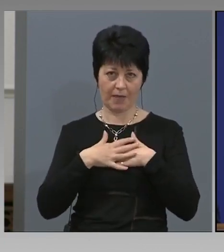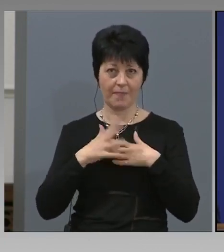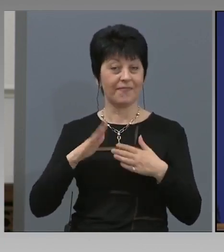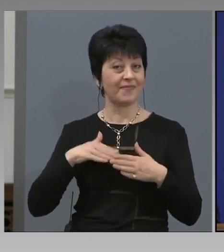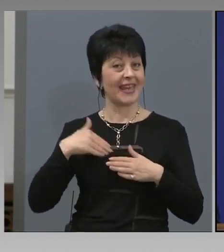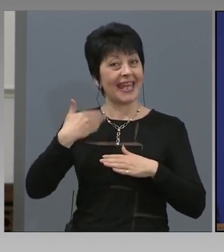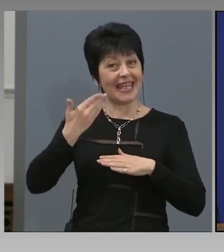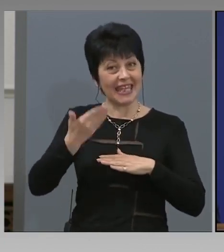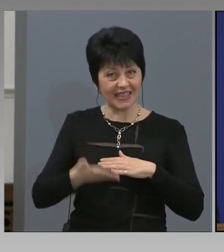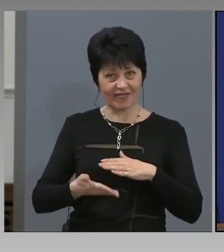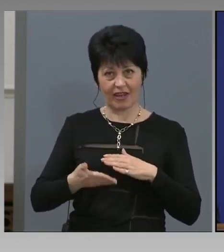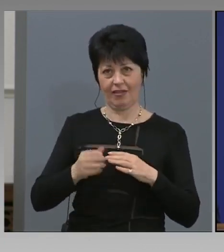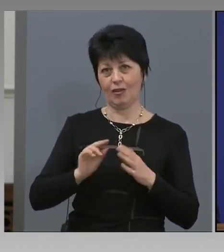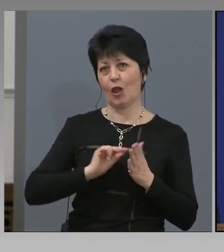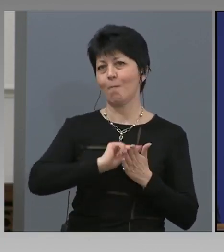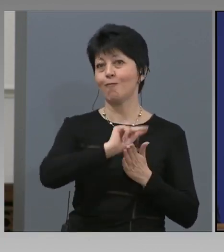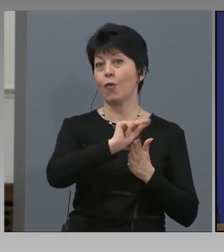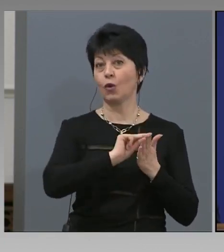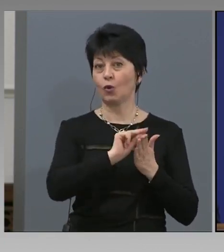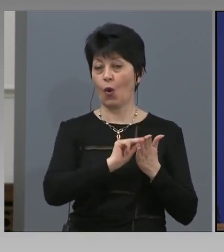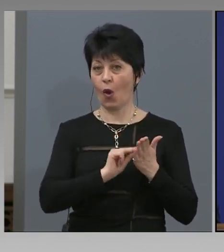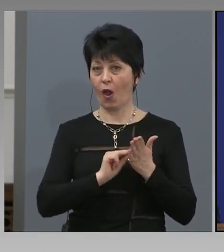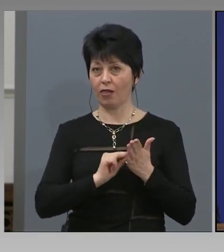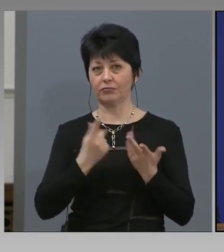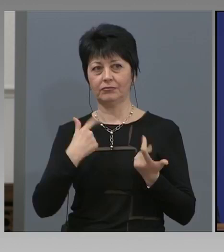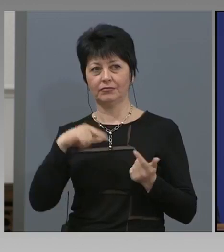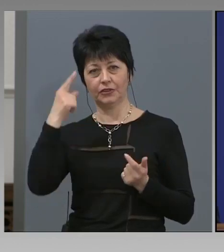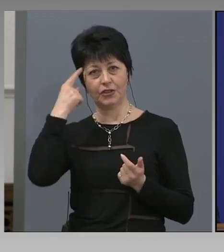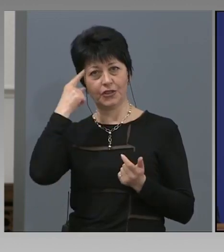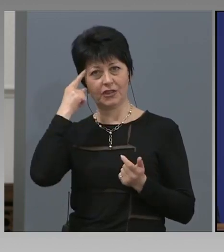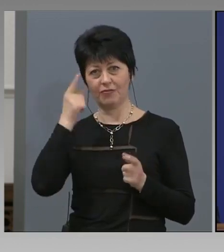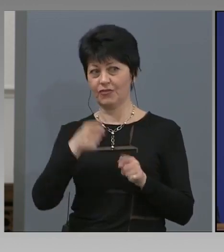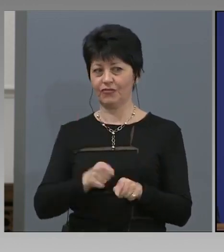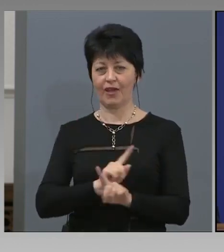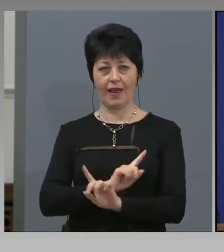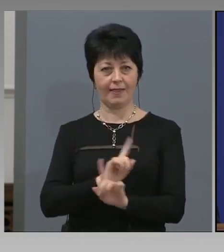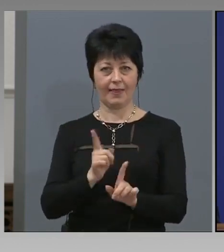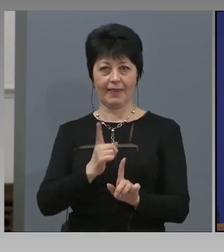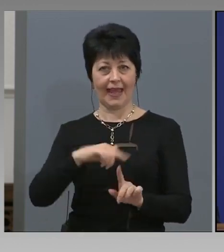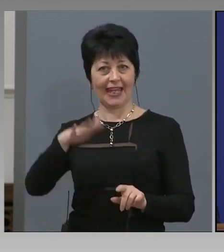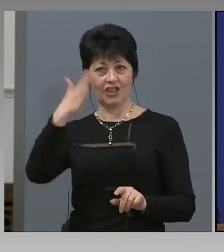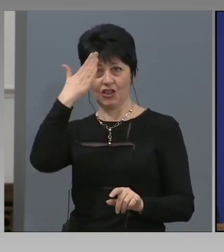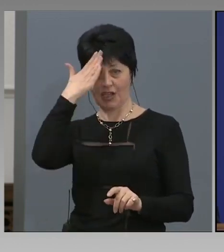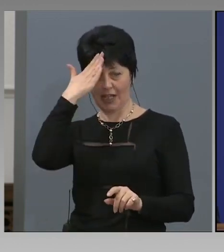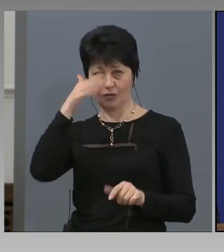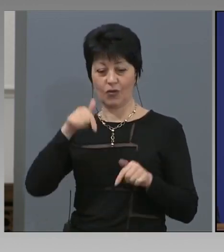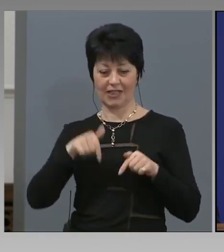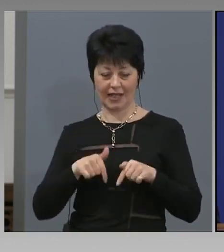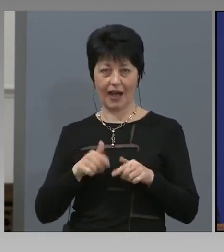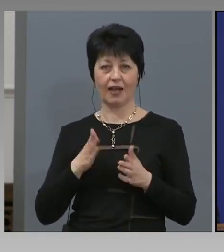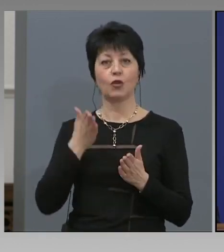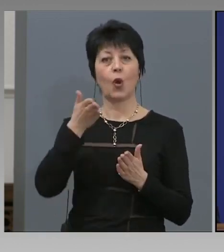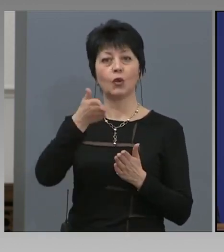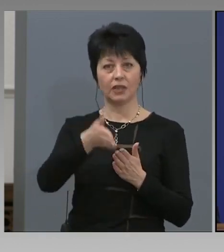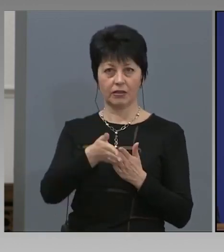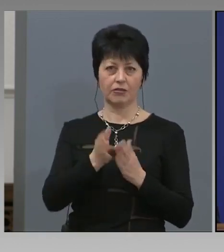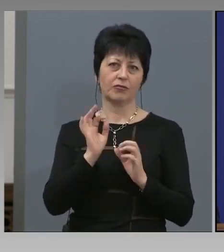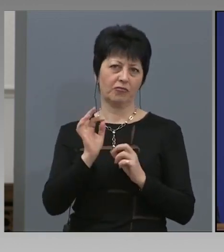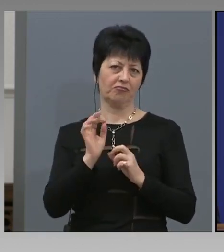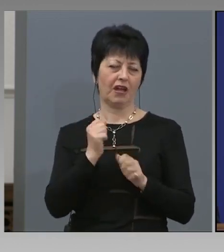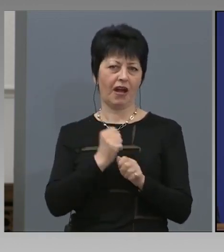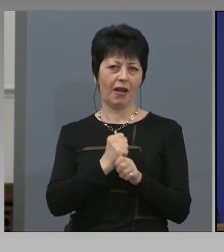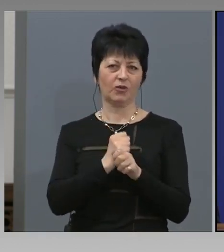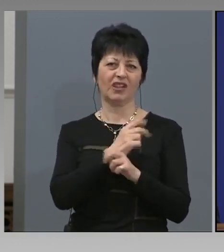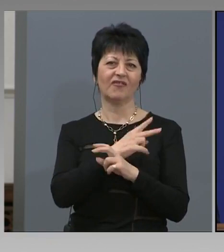Извън протокола, както се казва, считам, че не е честно да отидат сега, да работят в Австрия,